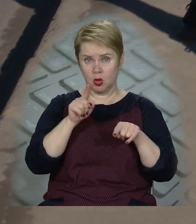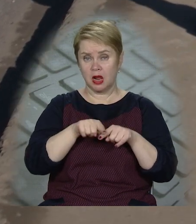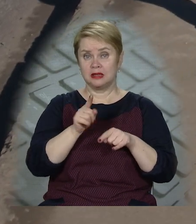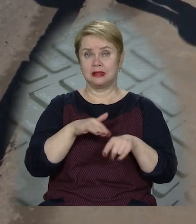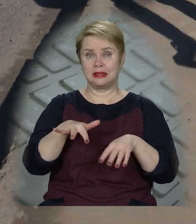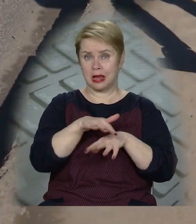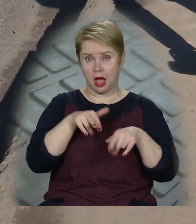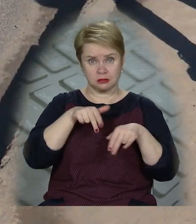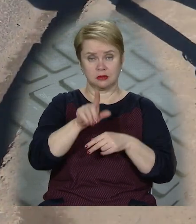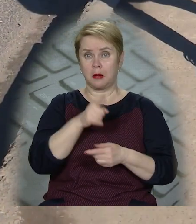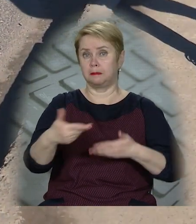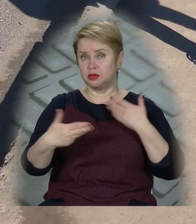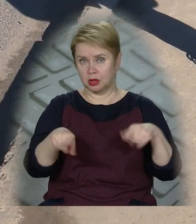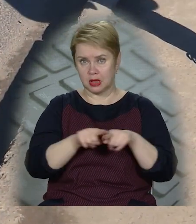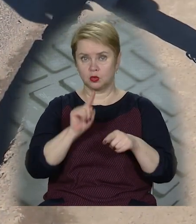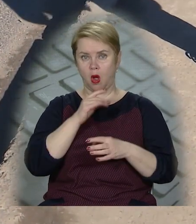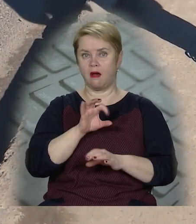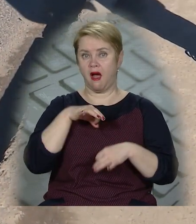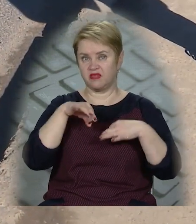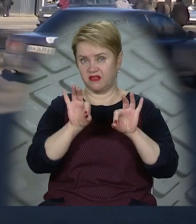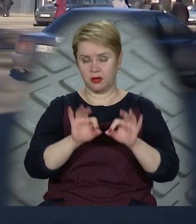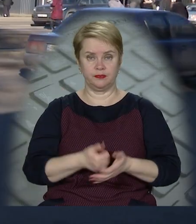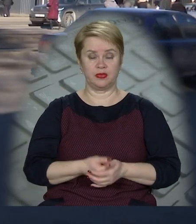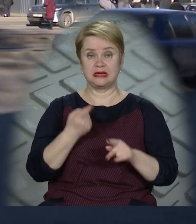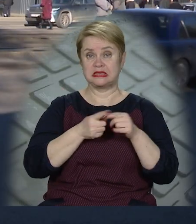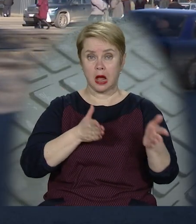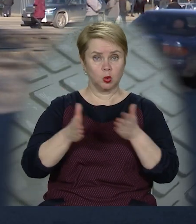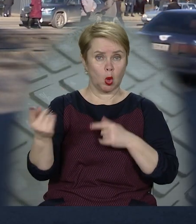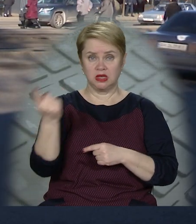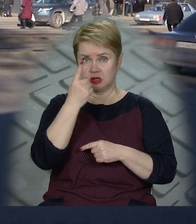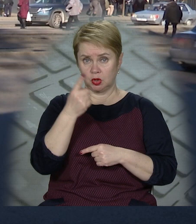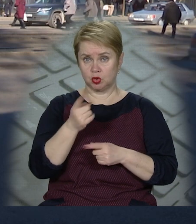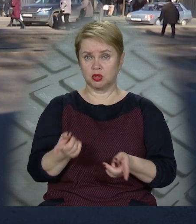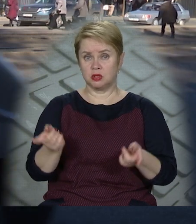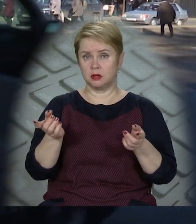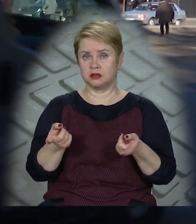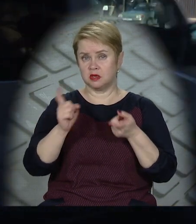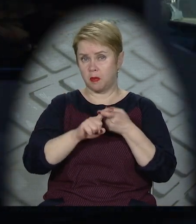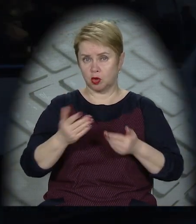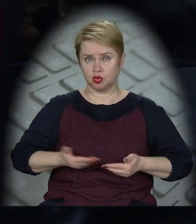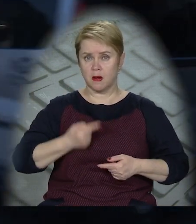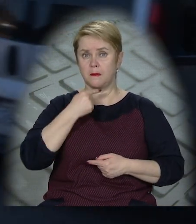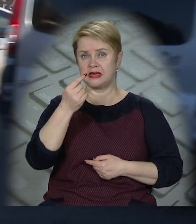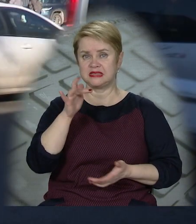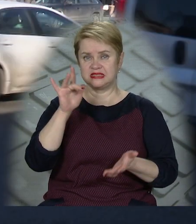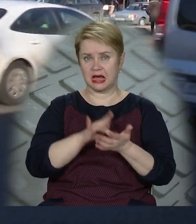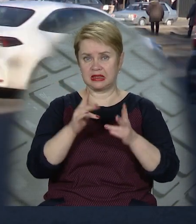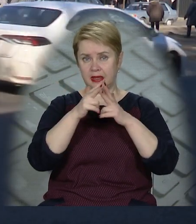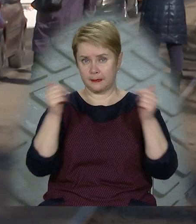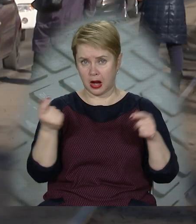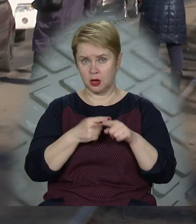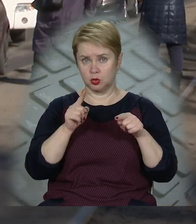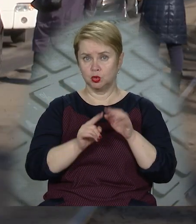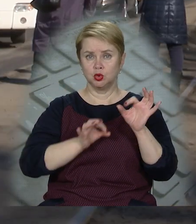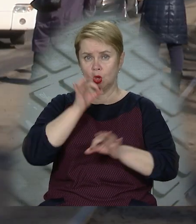Долати цю ділянку важко як пішки, так і авцівкою. Ця дорога – єдина, що сполучає віддалений житломасив серед місцям Дніпра.